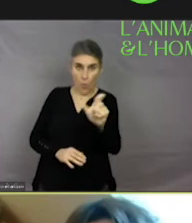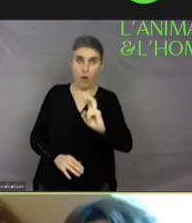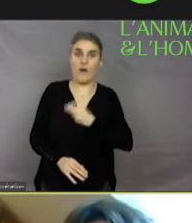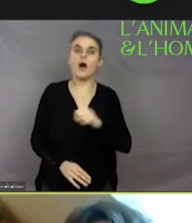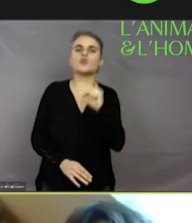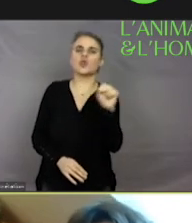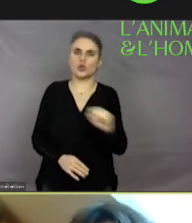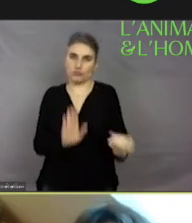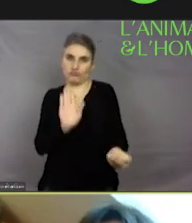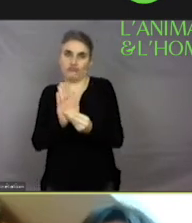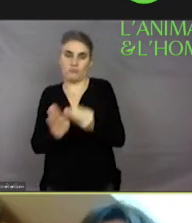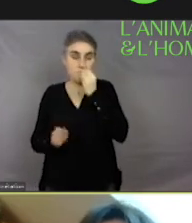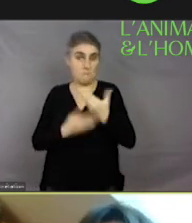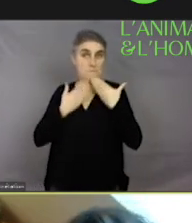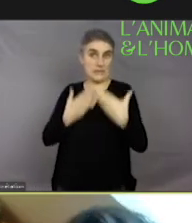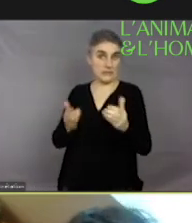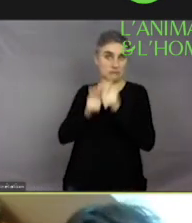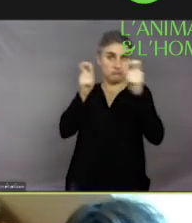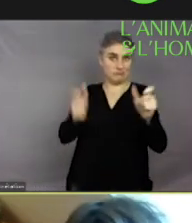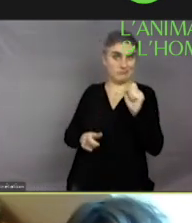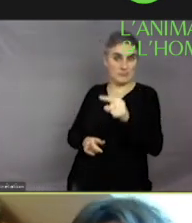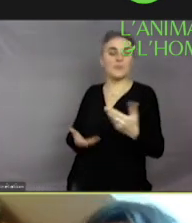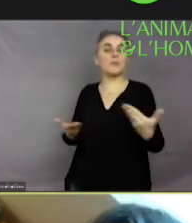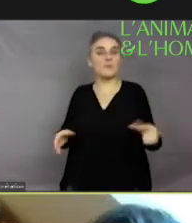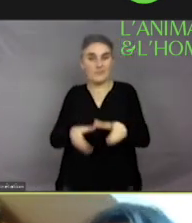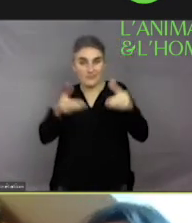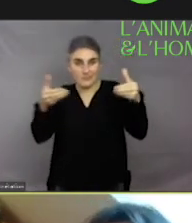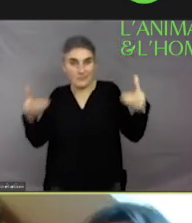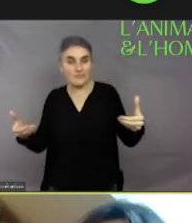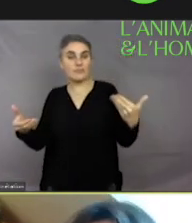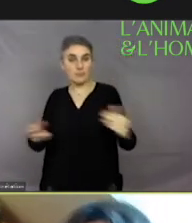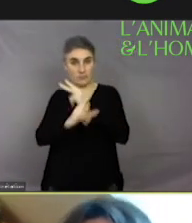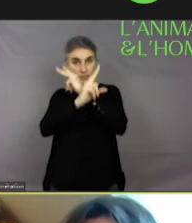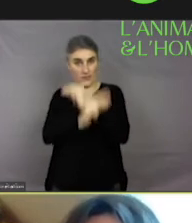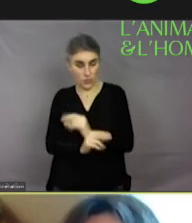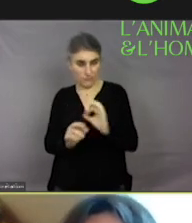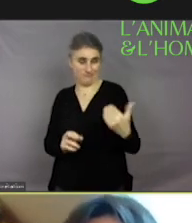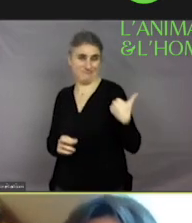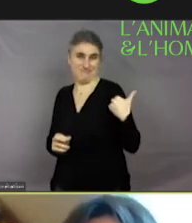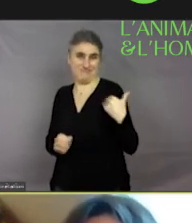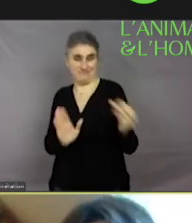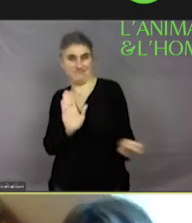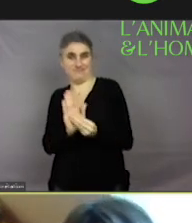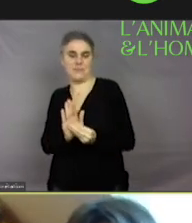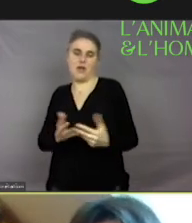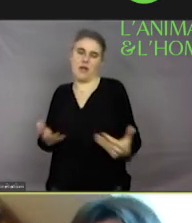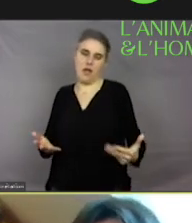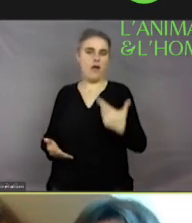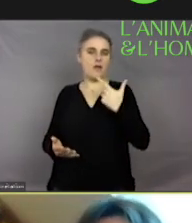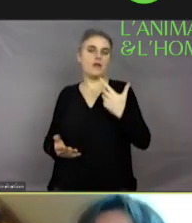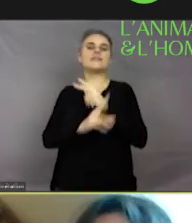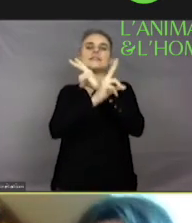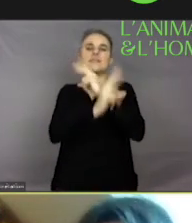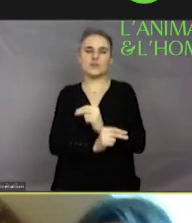plaisir et je les en remercie. En tout cas, sentience dans le dictionnaire depuis peu est entrée et voilà la